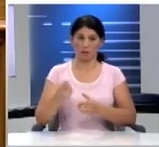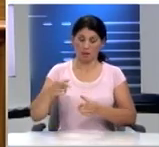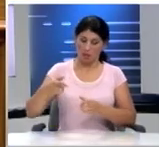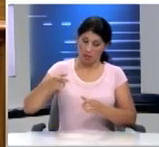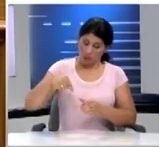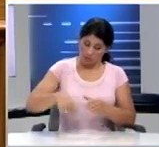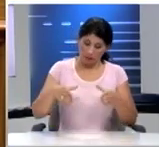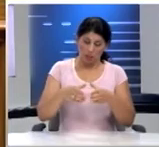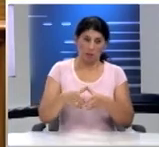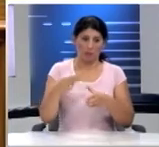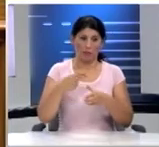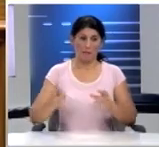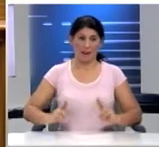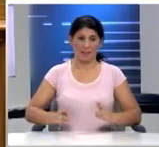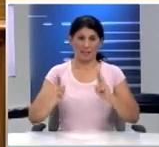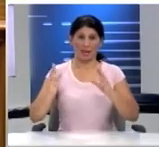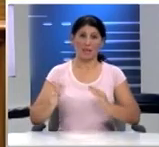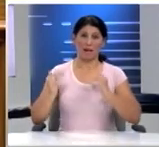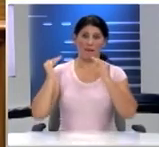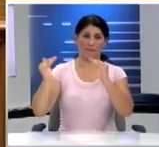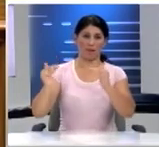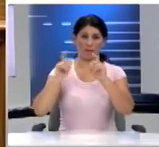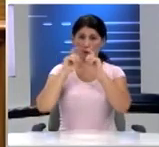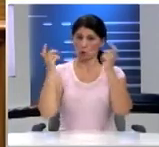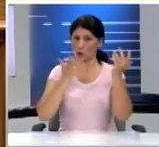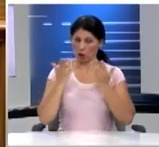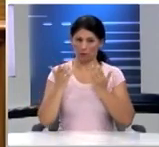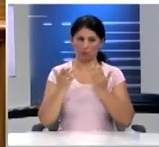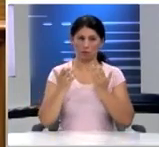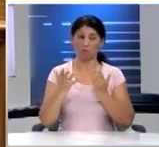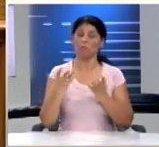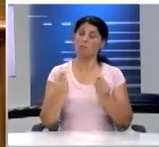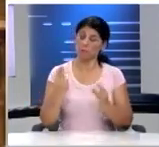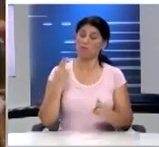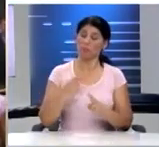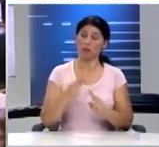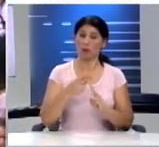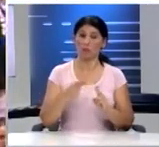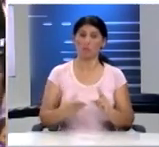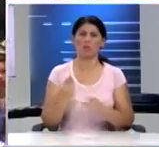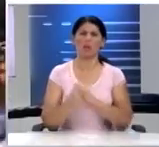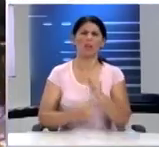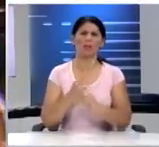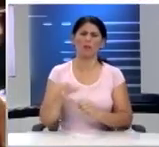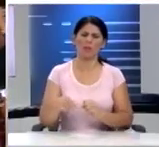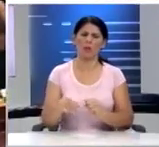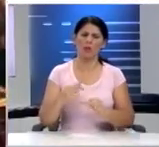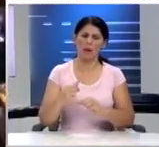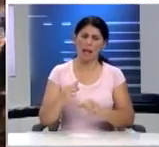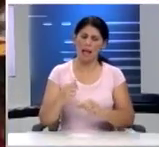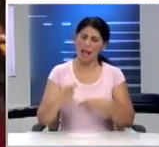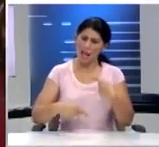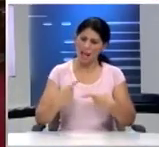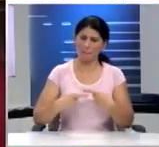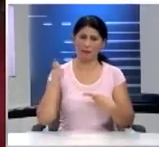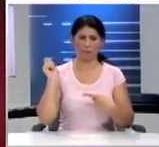αυτή την ενότητα για την ενεργειακή αναβάθμιση των σχολείων Πόσο σημαντικό θέμα Πόσα χρόνια εδώ υπάρχουν πεπειραμένοι πολιτικοί που είμαι